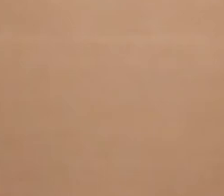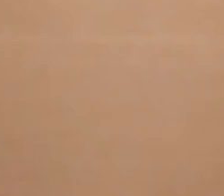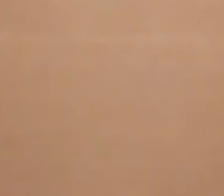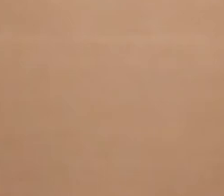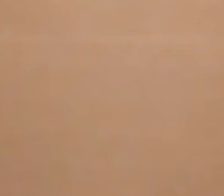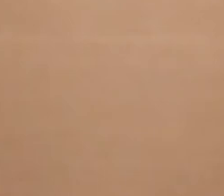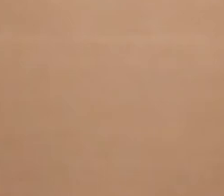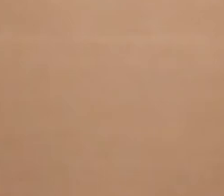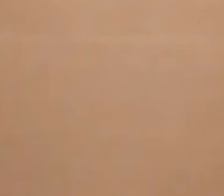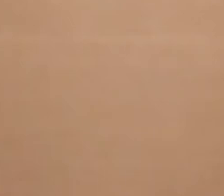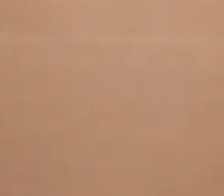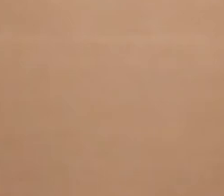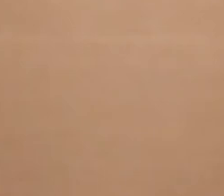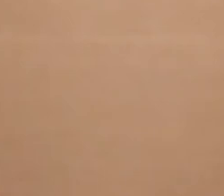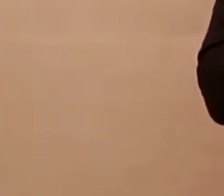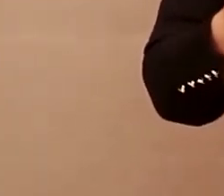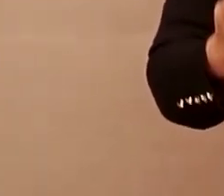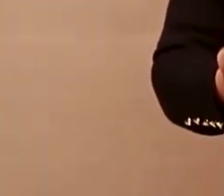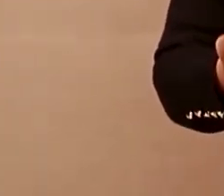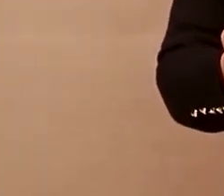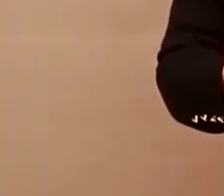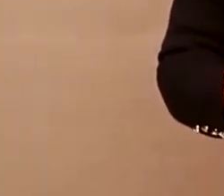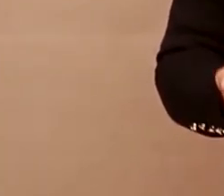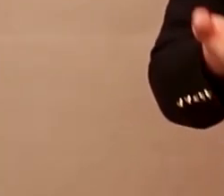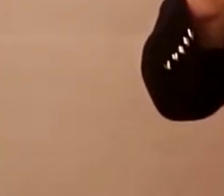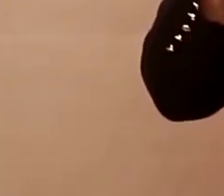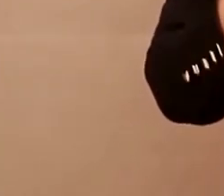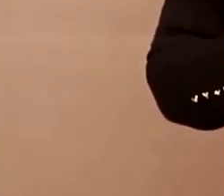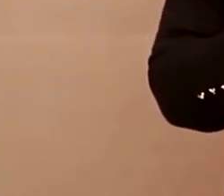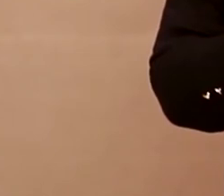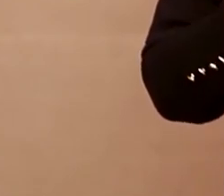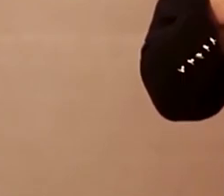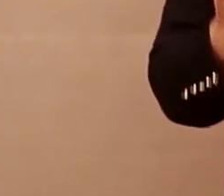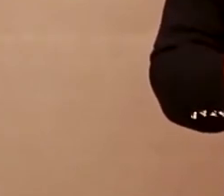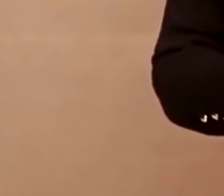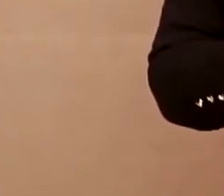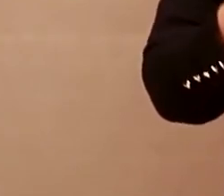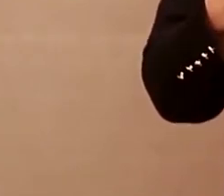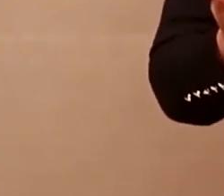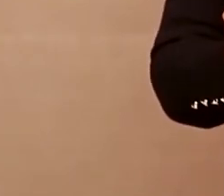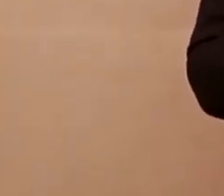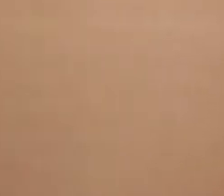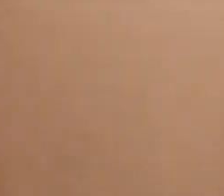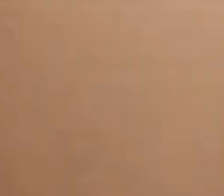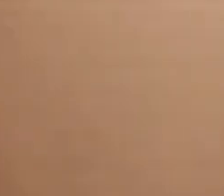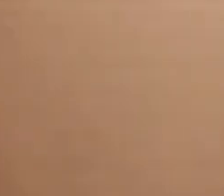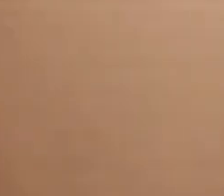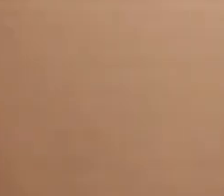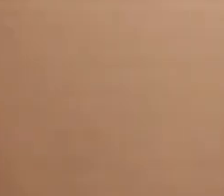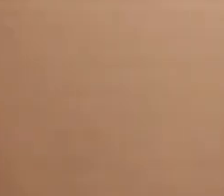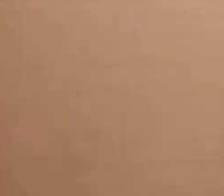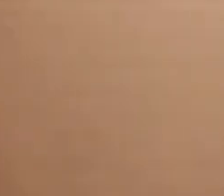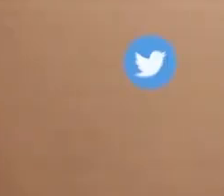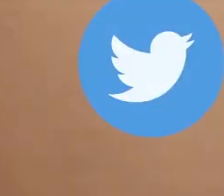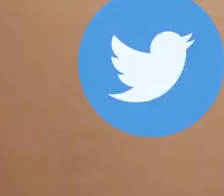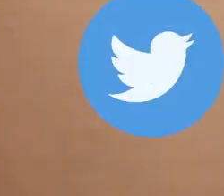سیکیورٹی فیچرز ہے پریویسی فیچر ہے اس کے حوالے سے خود کو آگاہ رکھیں بہت دفعہ مثال کے طور پر ہم فیس بک پہ